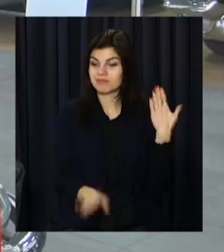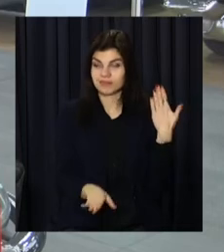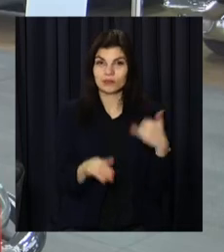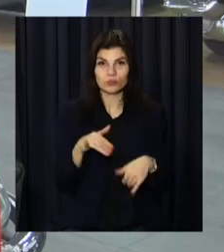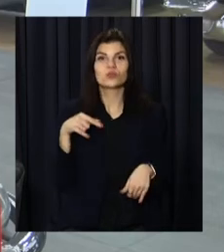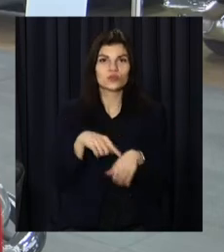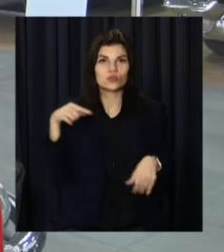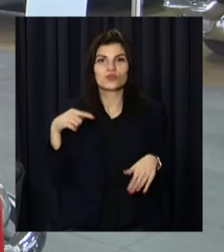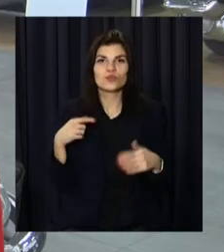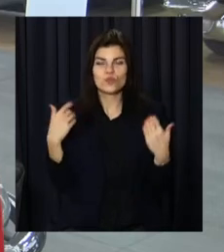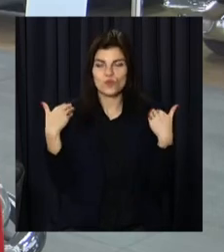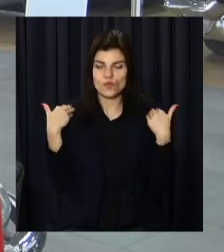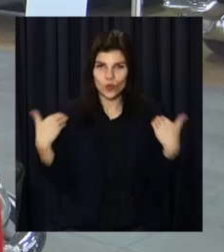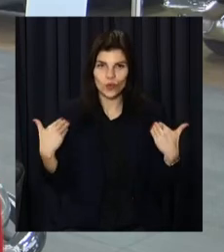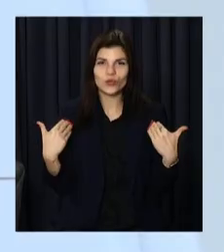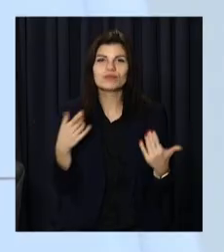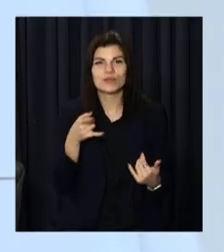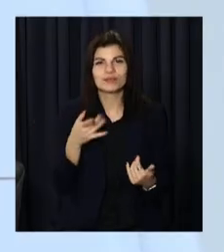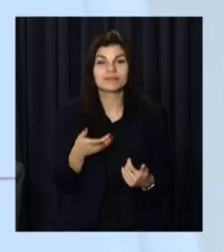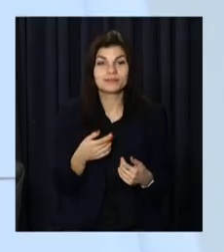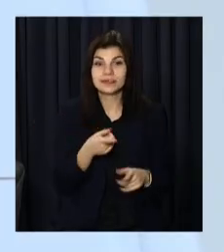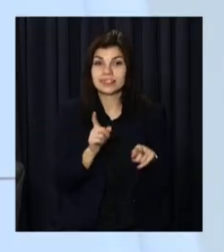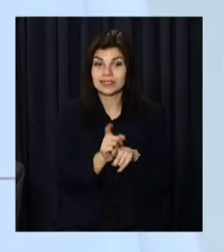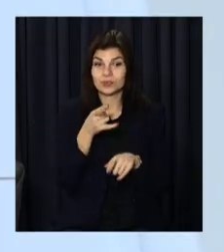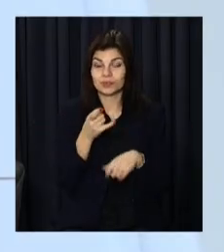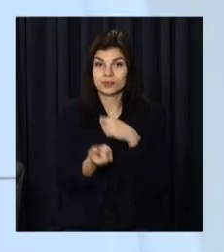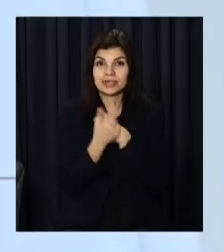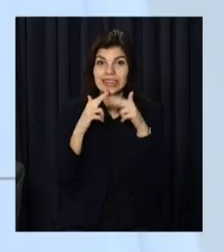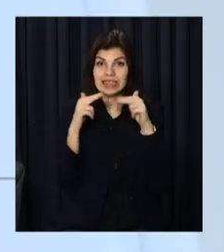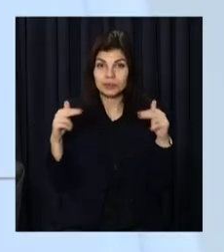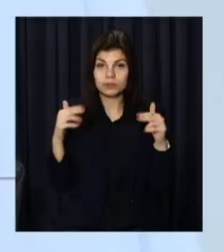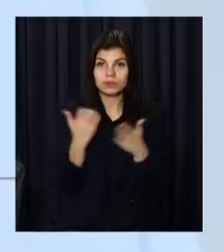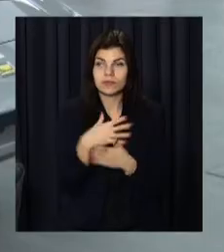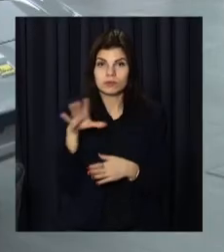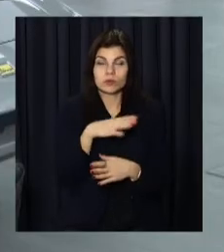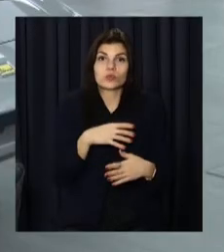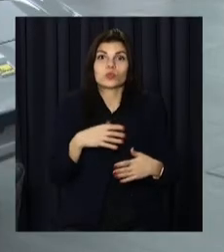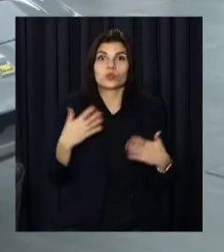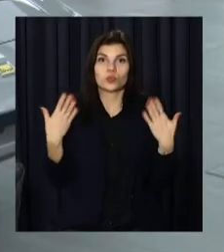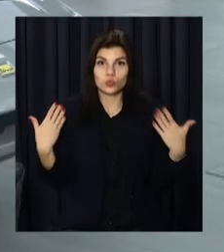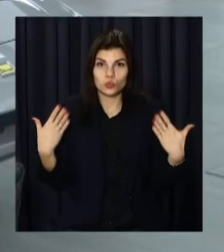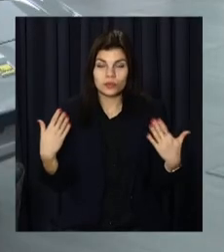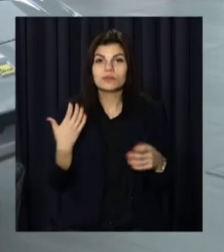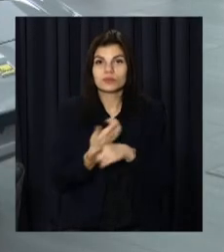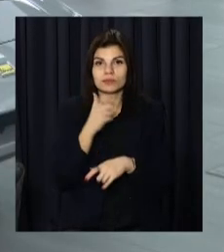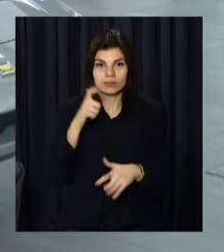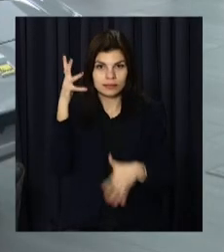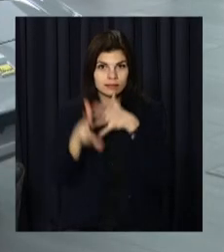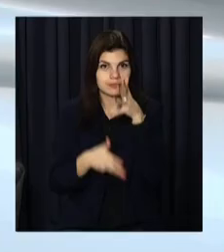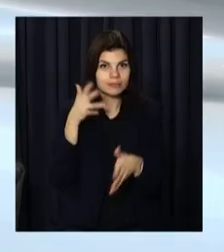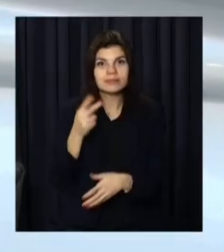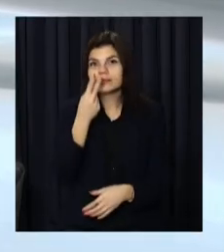почувствувати мощ і скорість цієї машини. Поява такої автівки в Дніпрі спричинила фурор. Щодня сюди приходять десятки